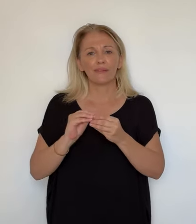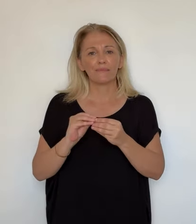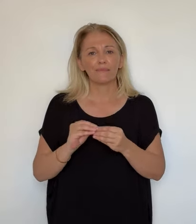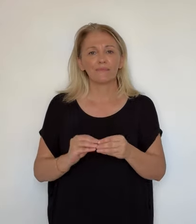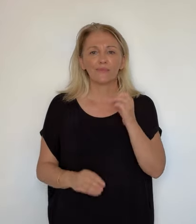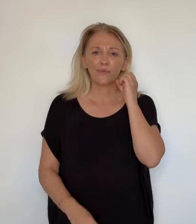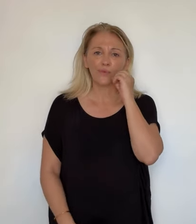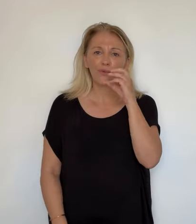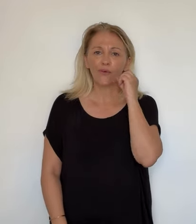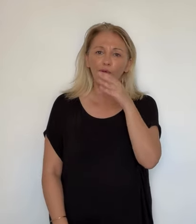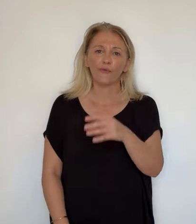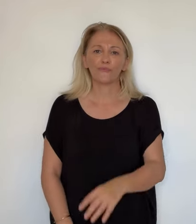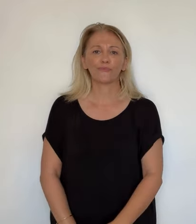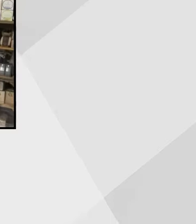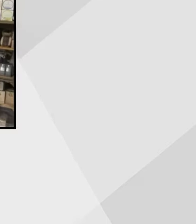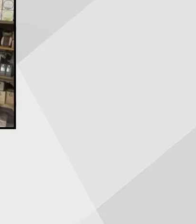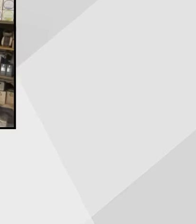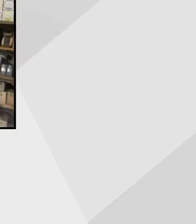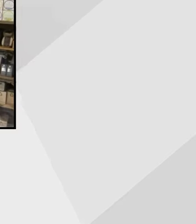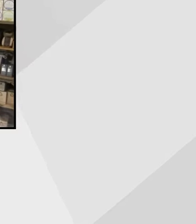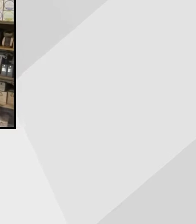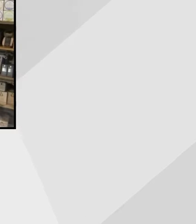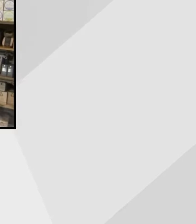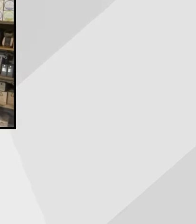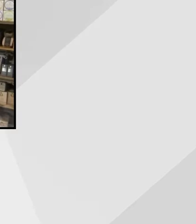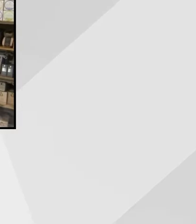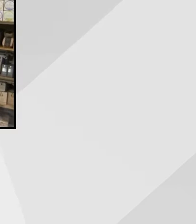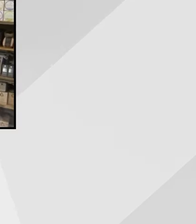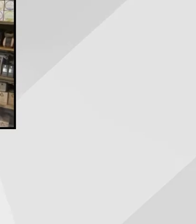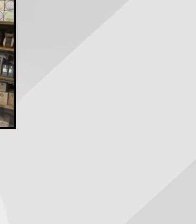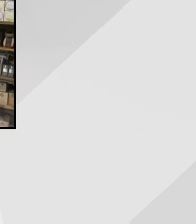Pour le moment, 26 pharmacies Corse sont habilitées à soigner des pathologies courantes.